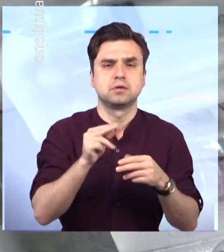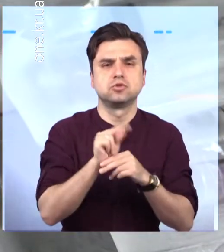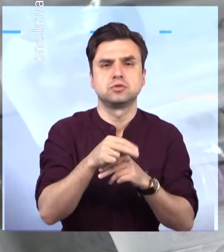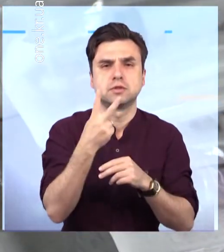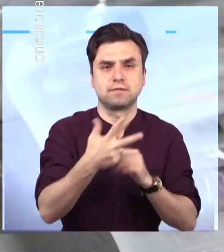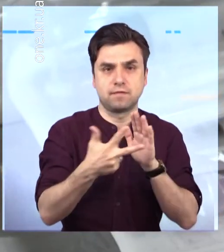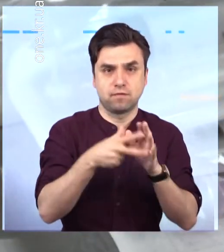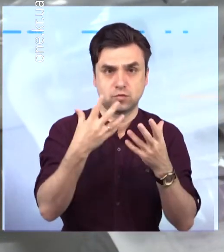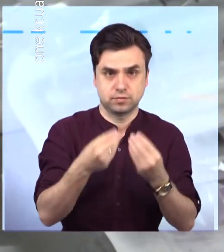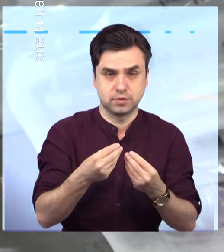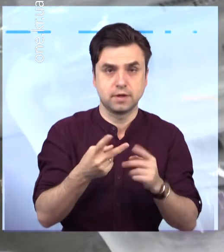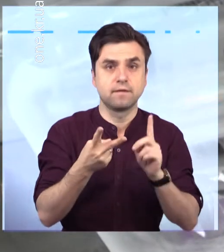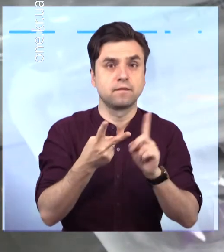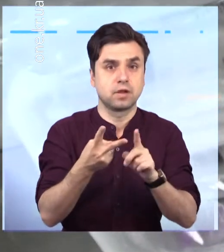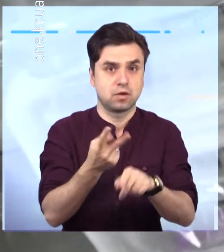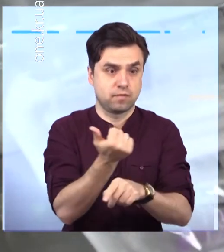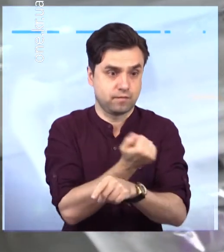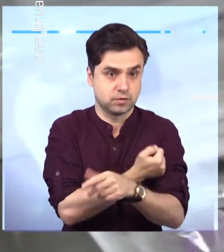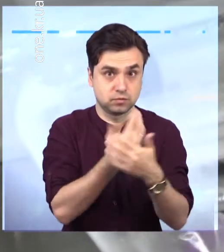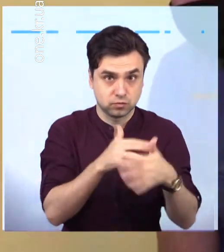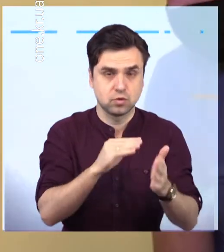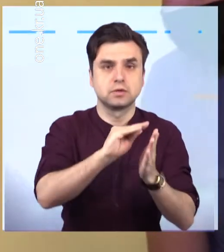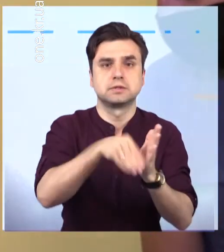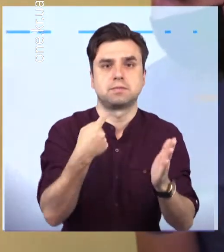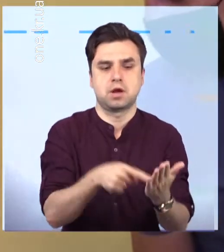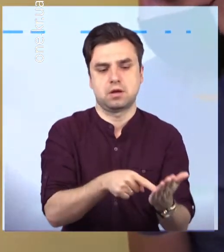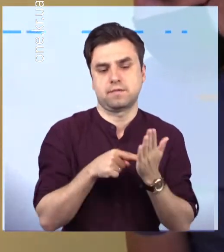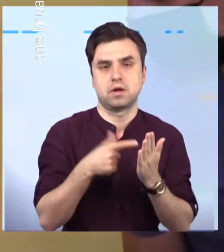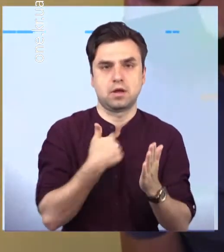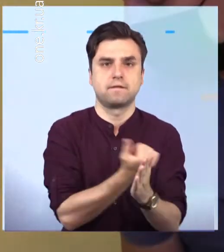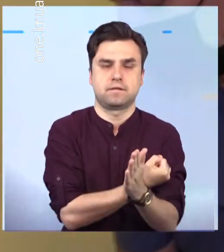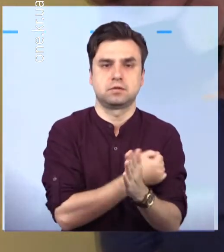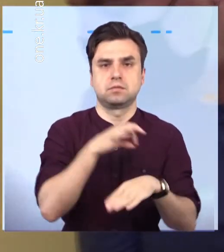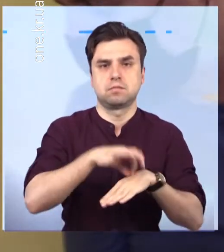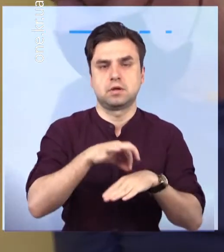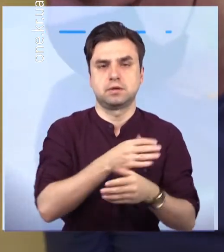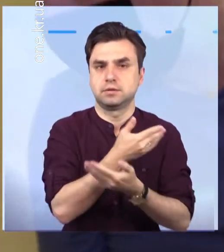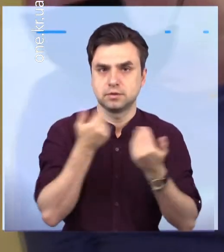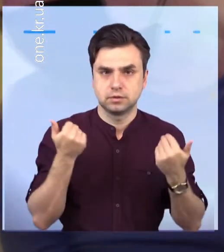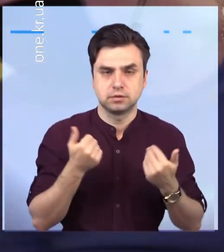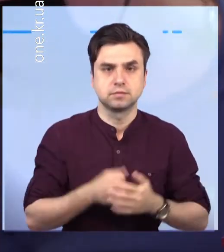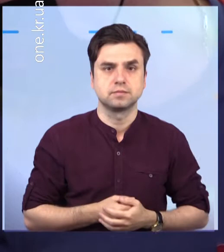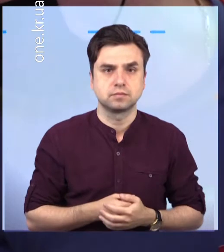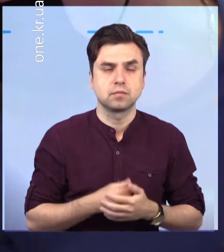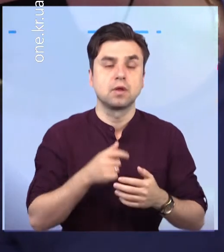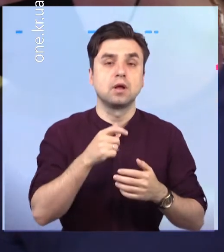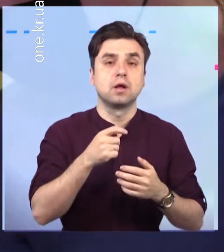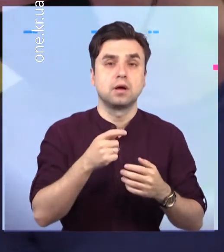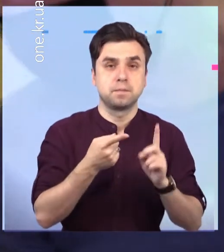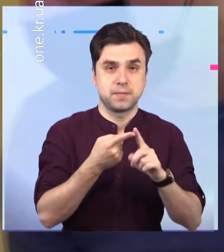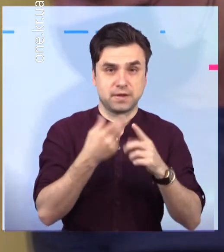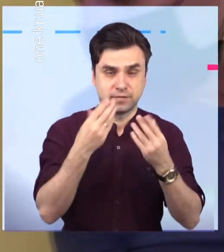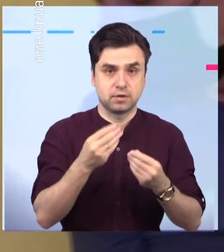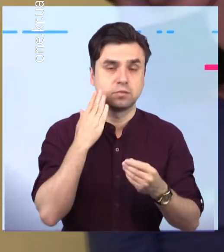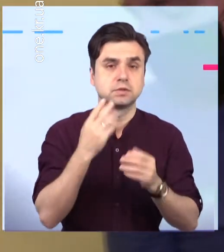дози, яку можна отримати через 28 днів після першої. Всього за два дні роботи центру масової вакцинації перше щеплення отримали майже